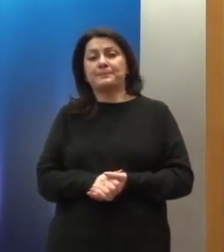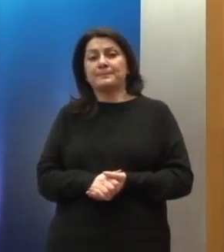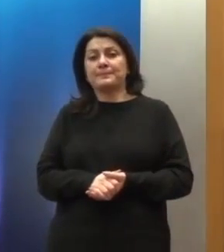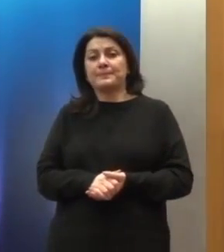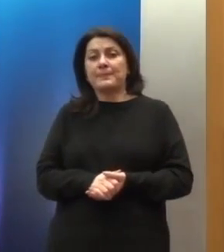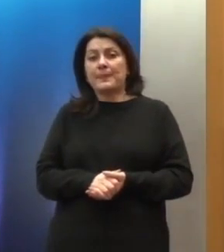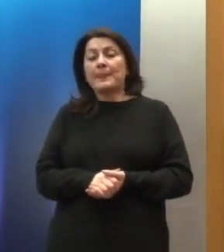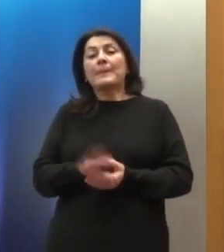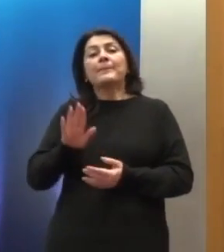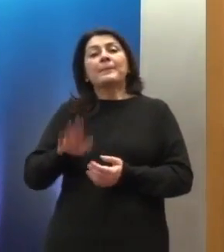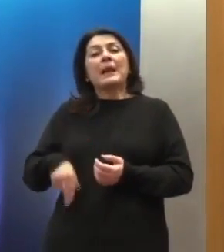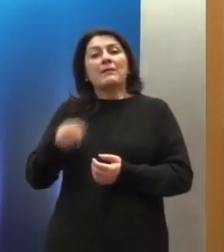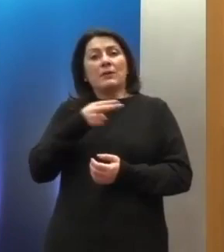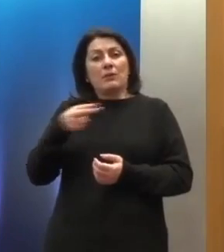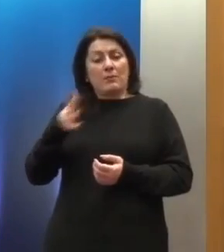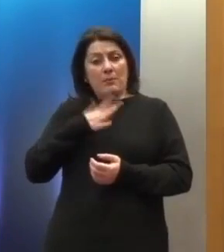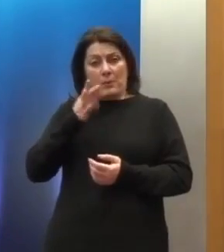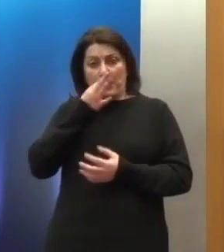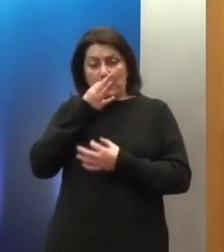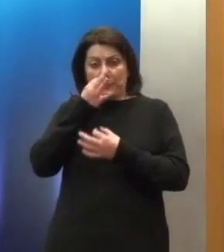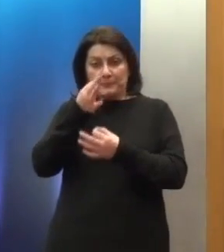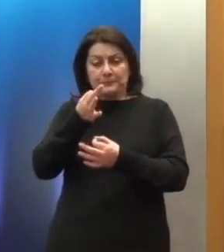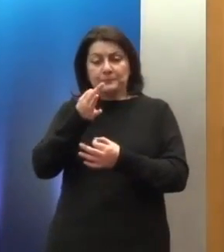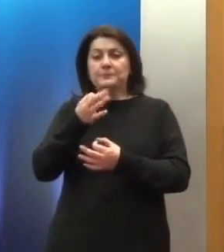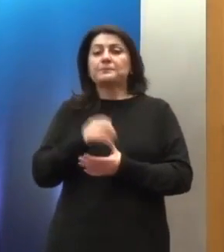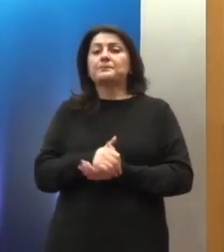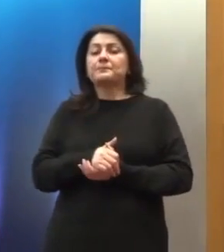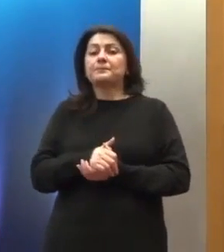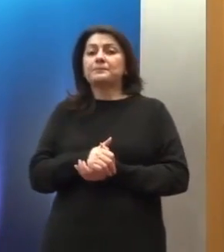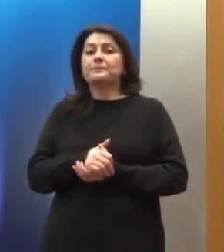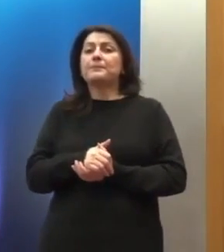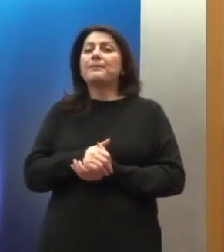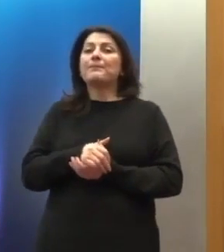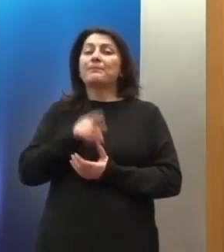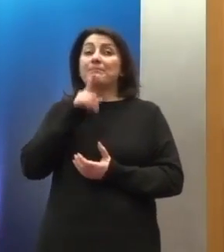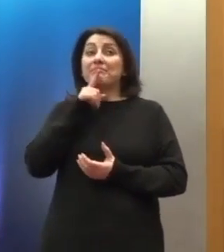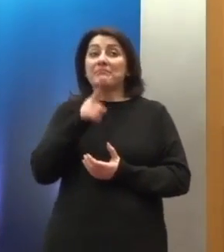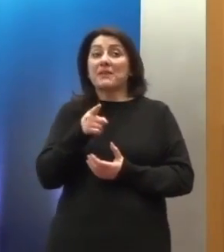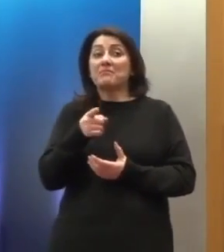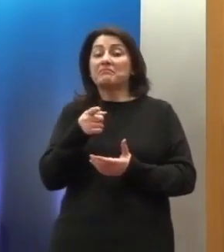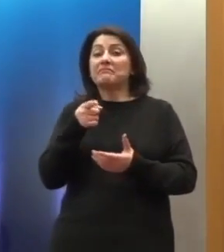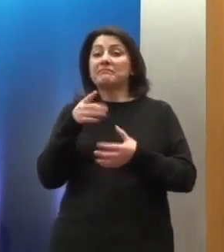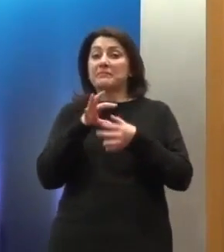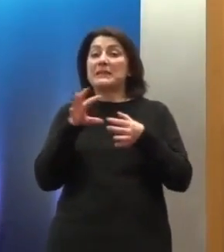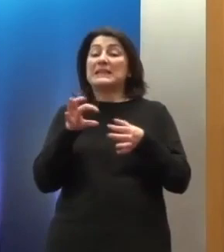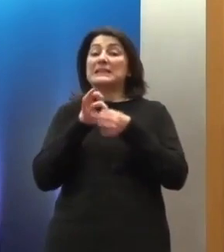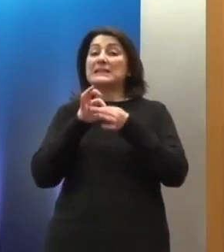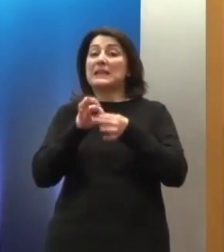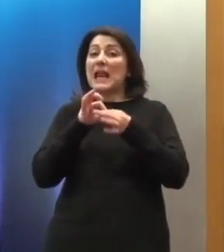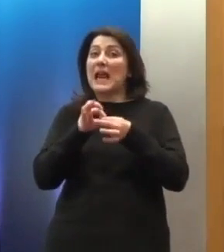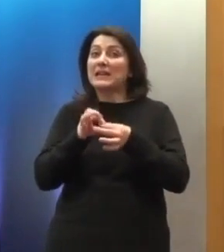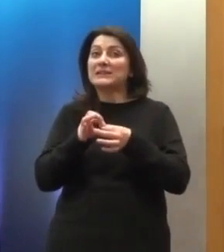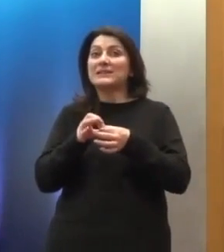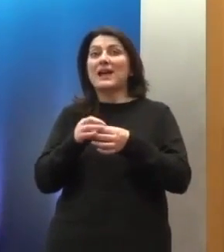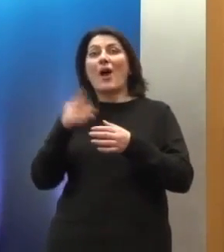Το τελευταίο θέμα το οποίο ήθελα να αναφερθώ είναι ότι αυτή η ευτυχή συγκυρία συνεργασίας και οι προοπτικές που